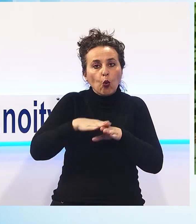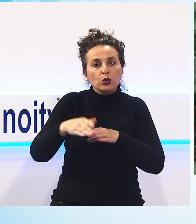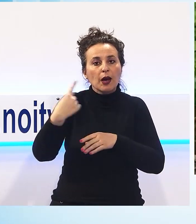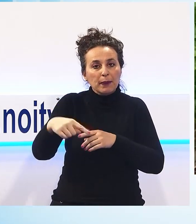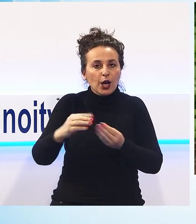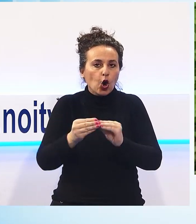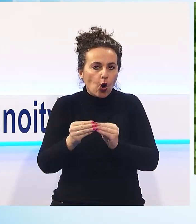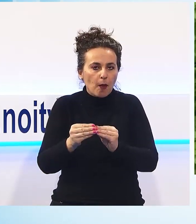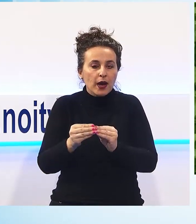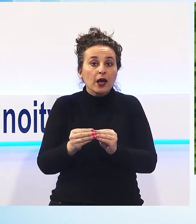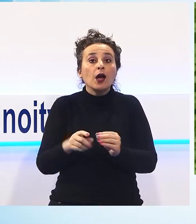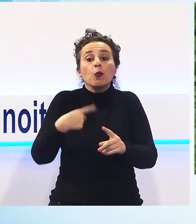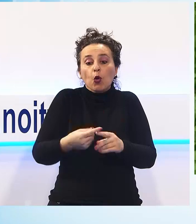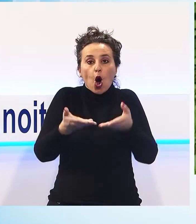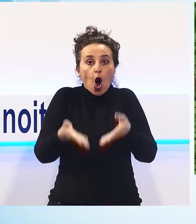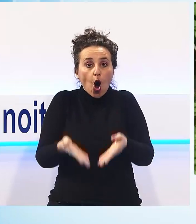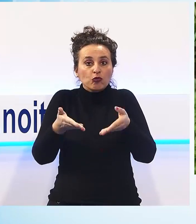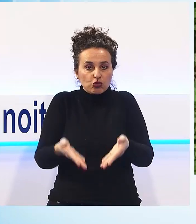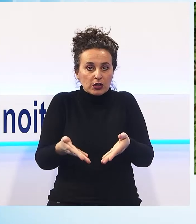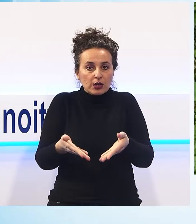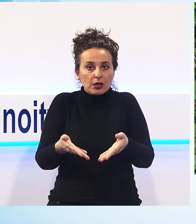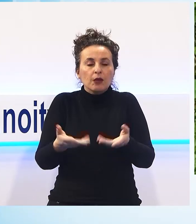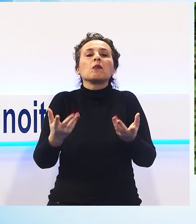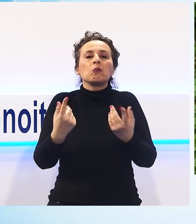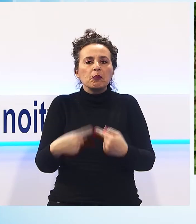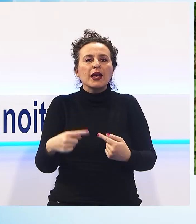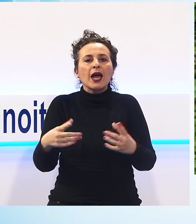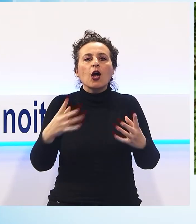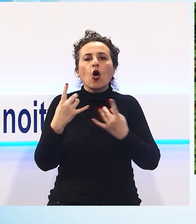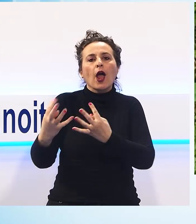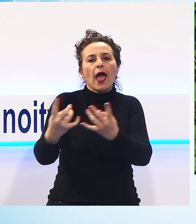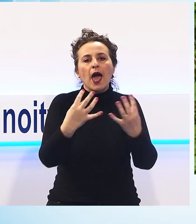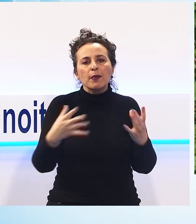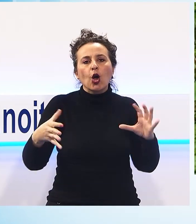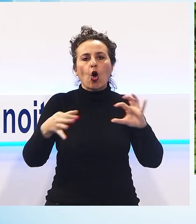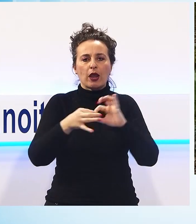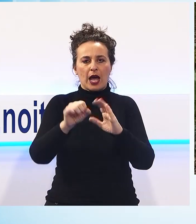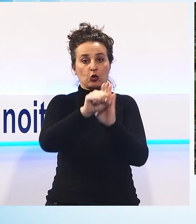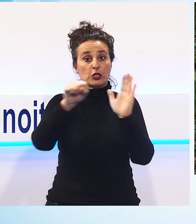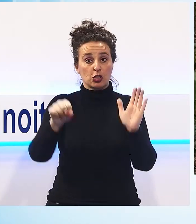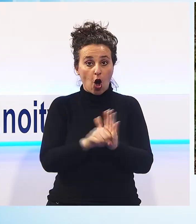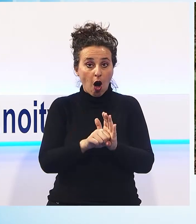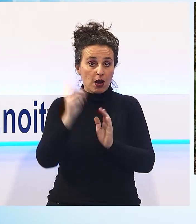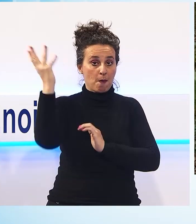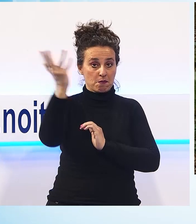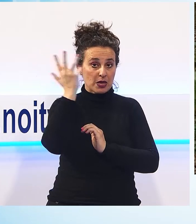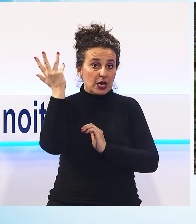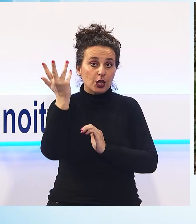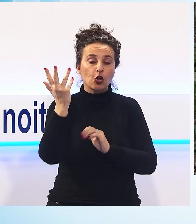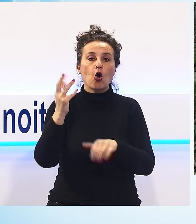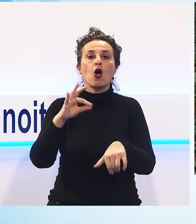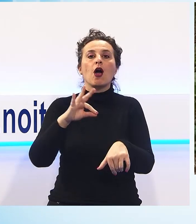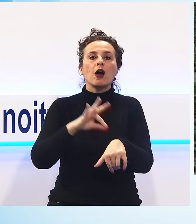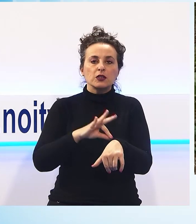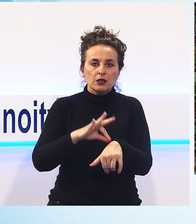possibilità alle erbe di affrontare argomenti apparentemente diversi tra di loro, storia, miti, leggende, medicina, gastronomia